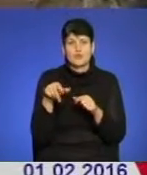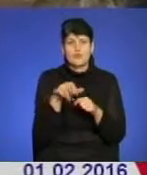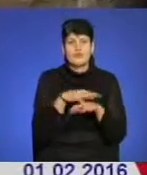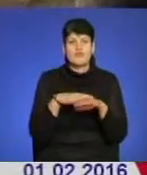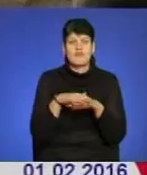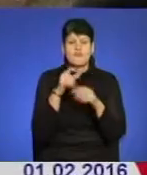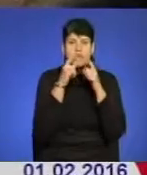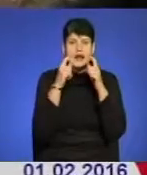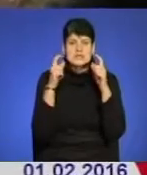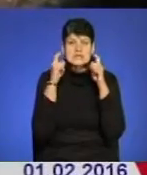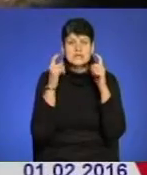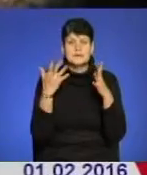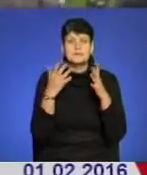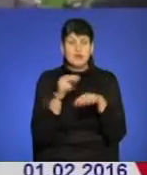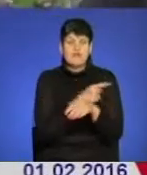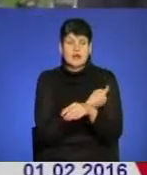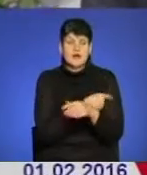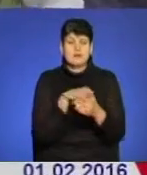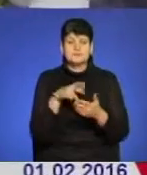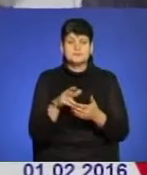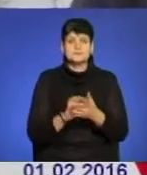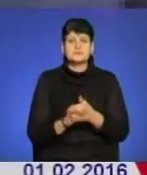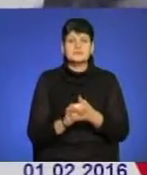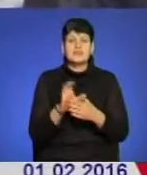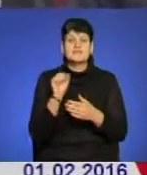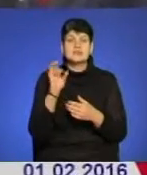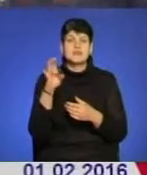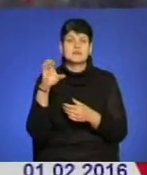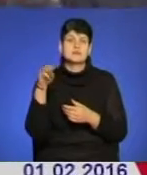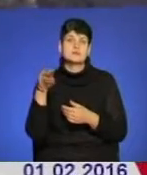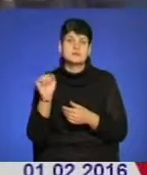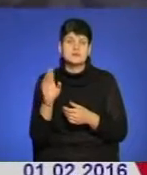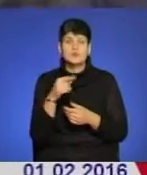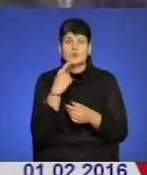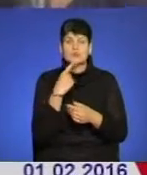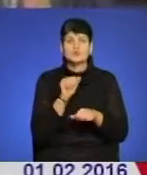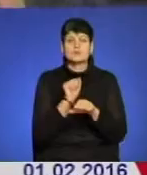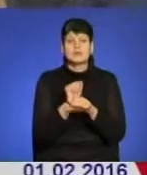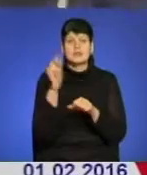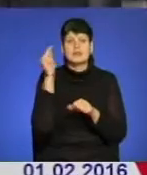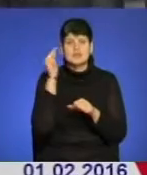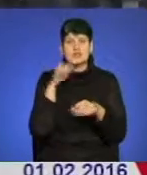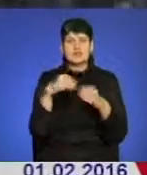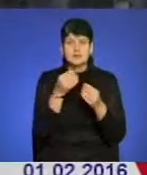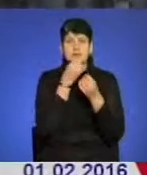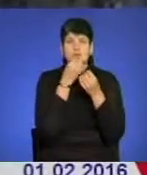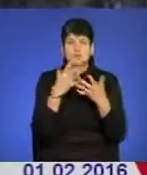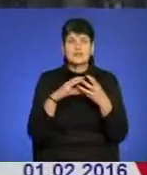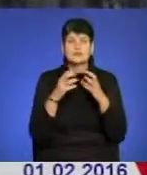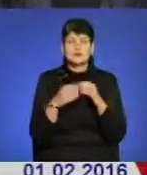лікарнях в масках ходять. У Держсанепідслужбі наголошують, що припинення навчання у школах дає позитивний результат.